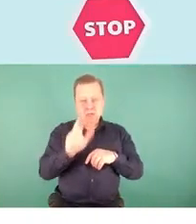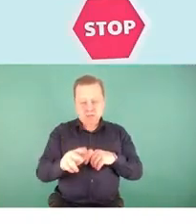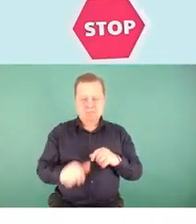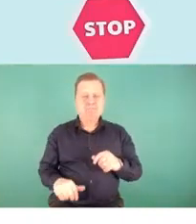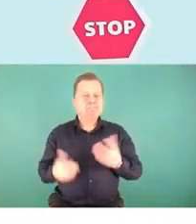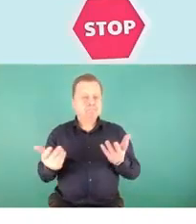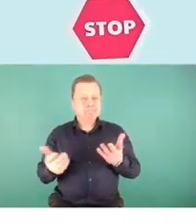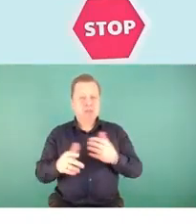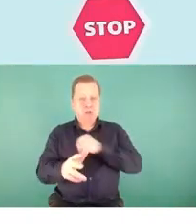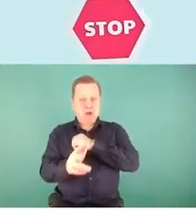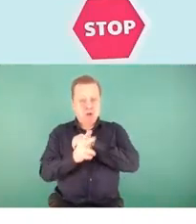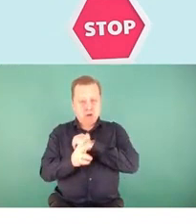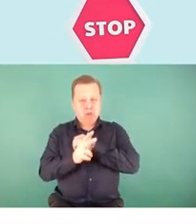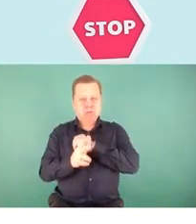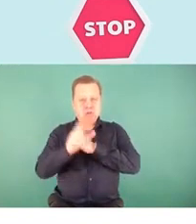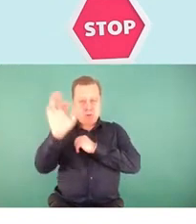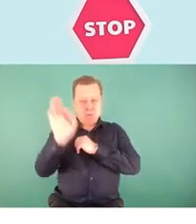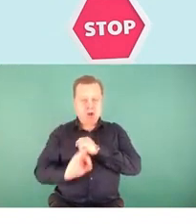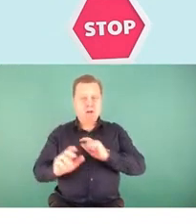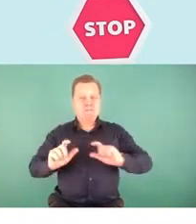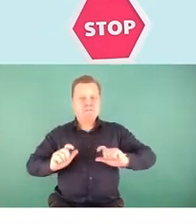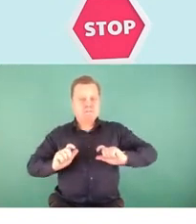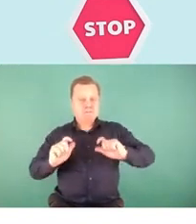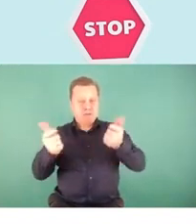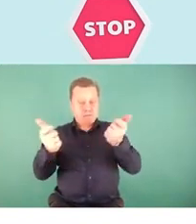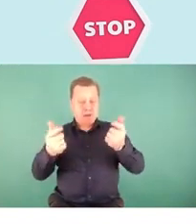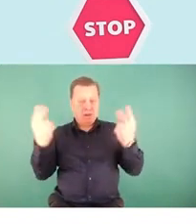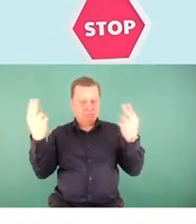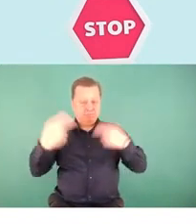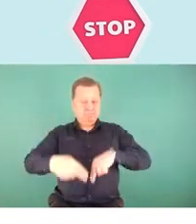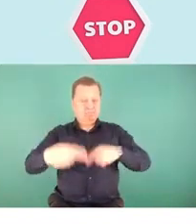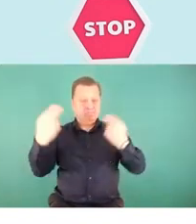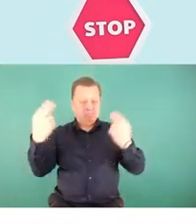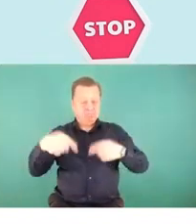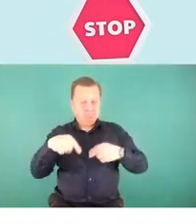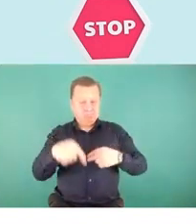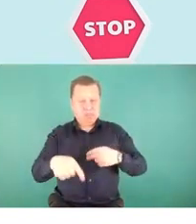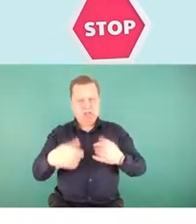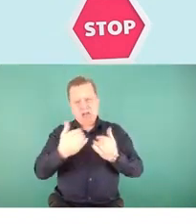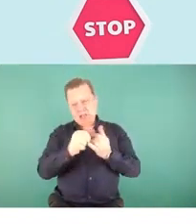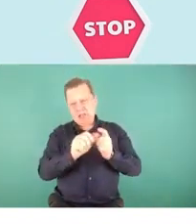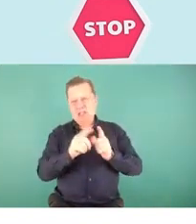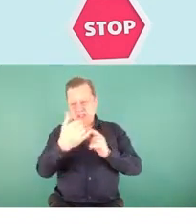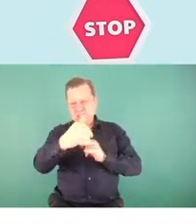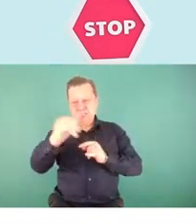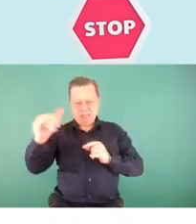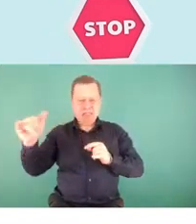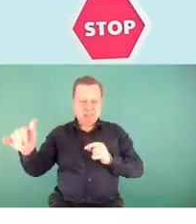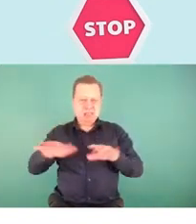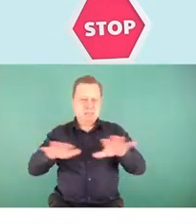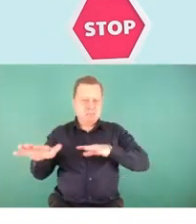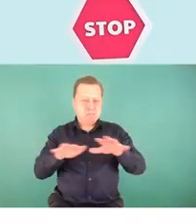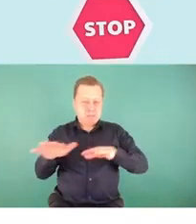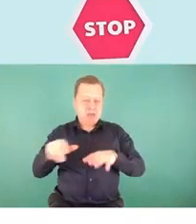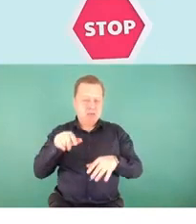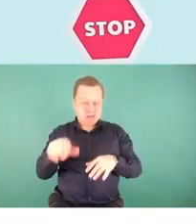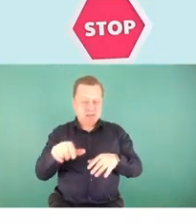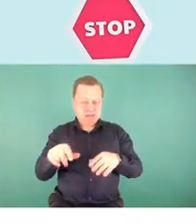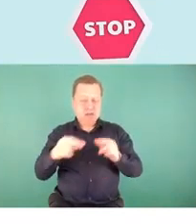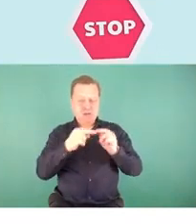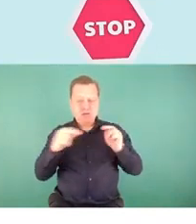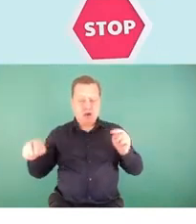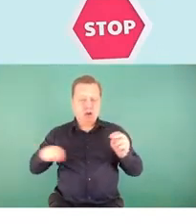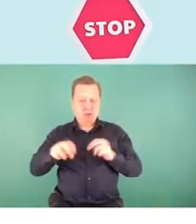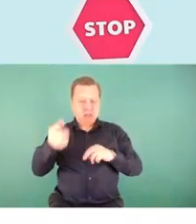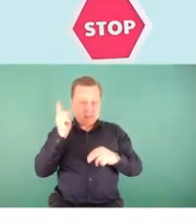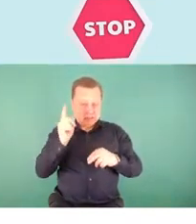niemal 80% wypadków na przejazdach kolejowo-drogowych oraz w innych nieprzeznaczonych do przechodzenia przez tory w